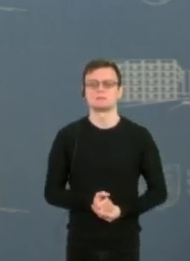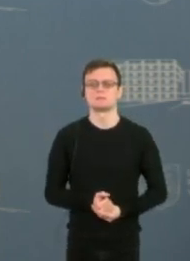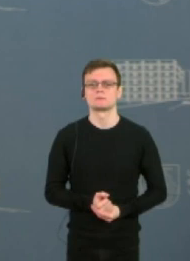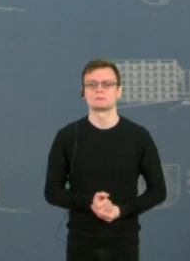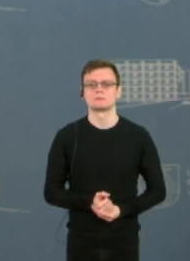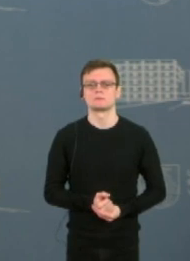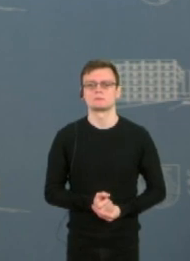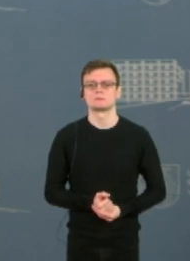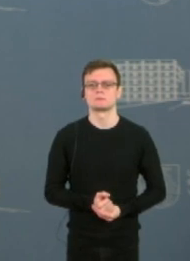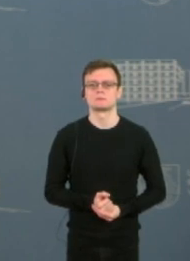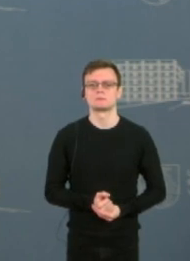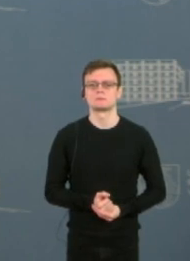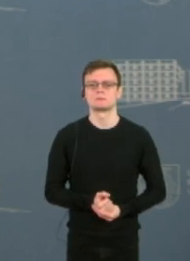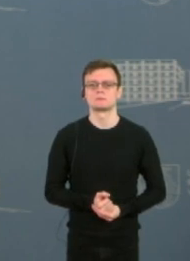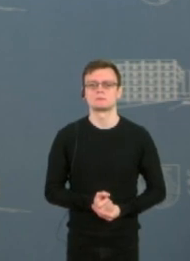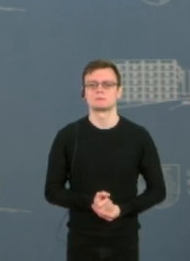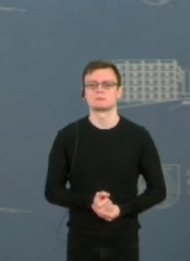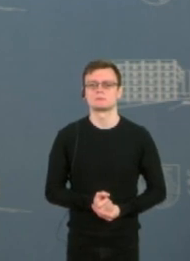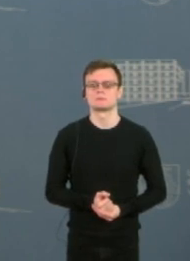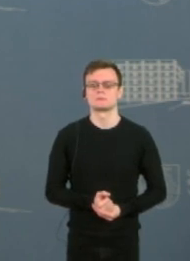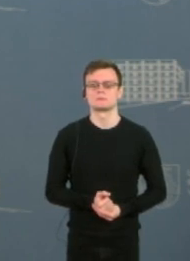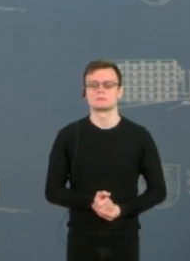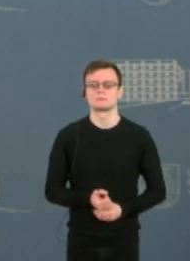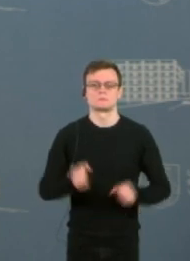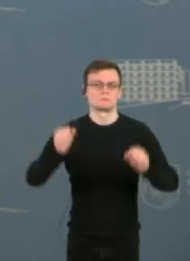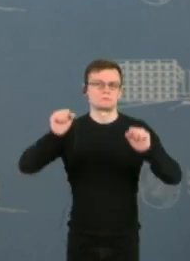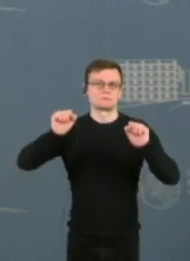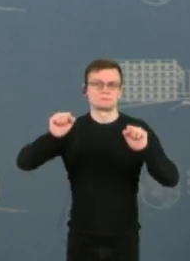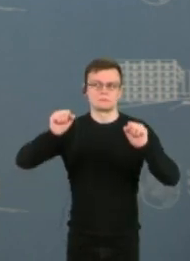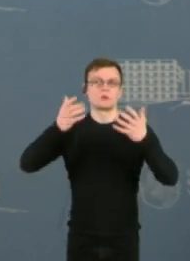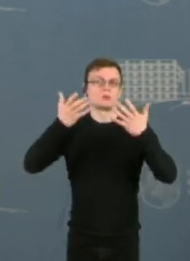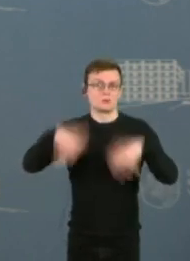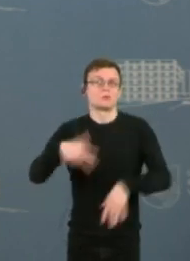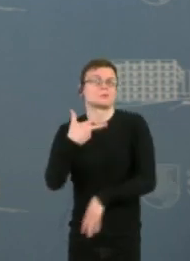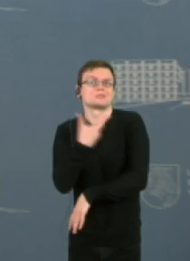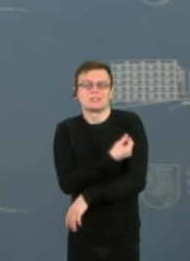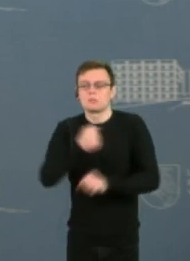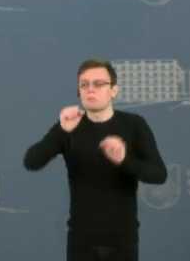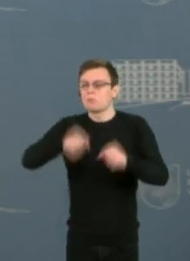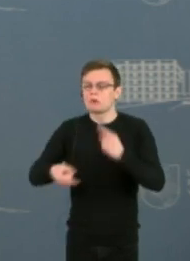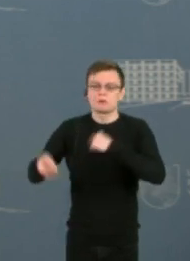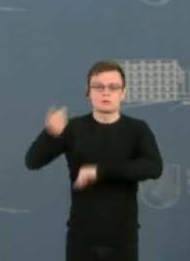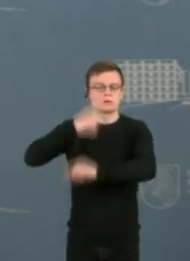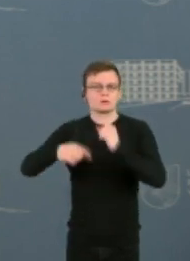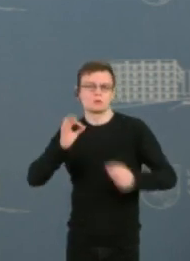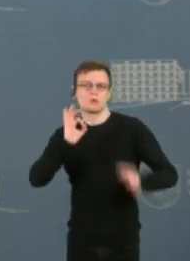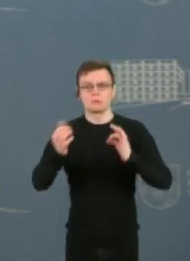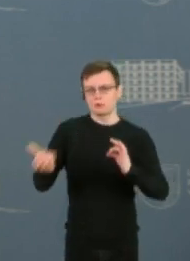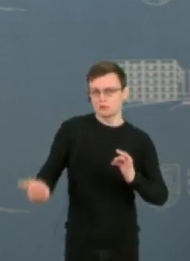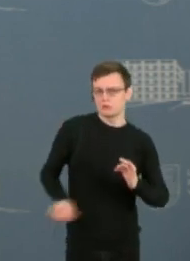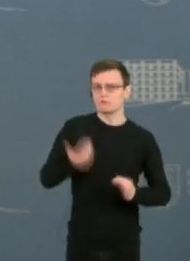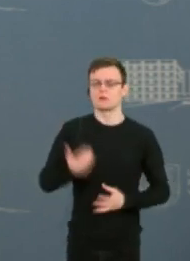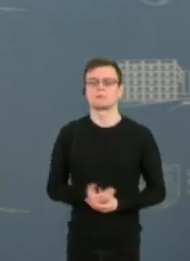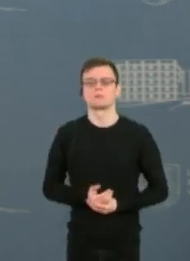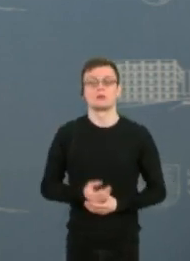Iš tikrųjų, tai leis mums grįžti prie normalaus gyvenimų. O